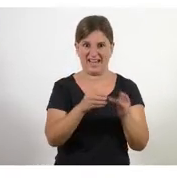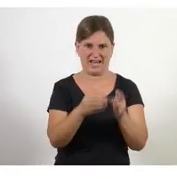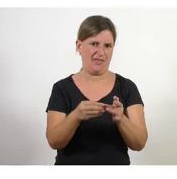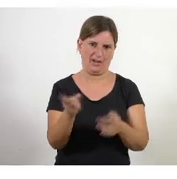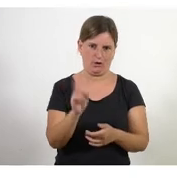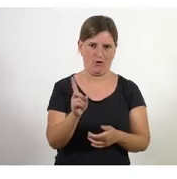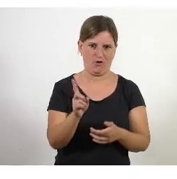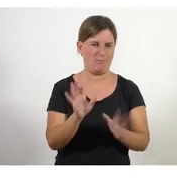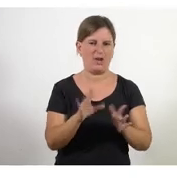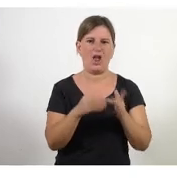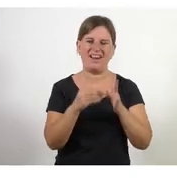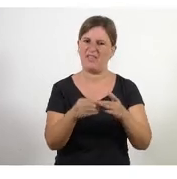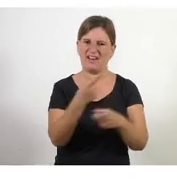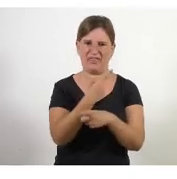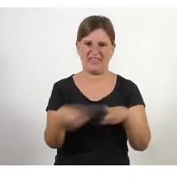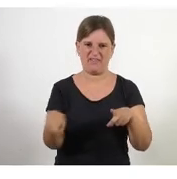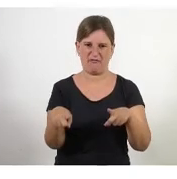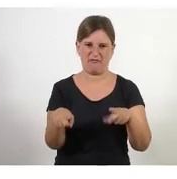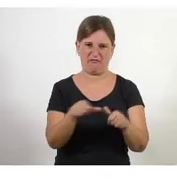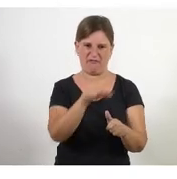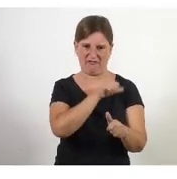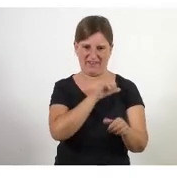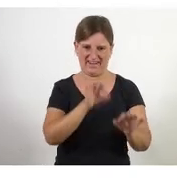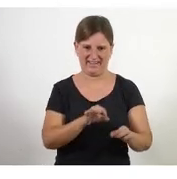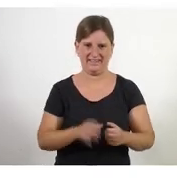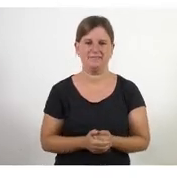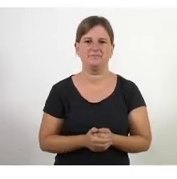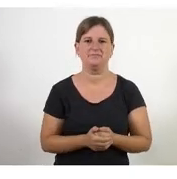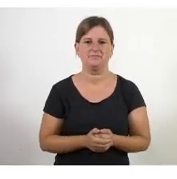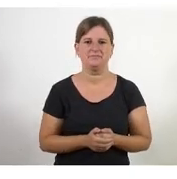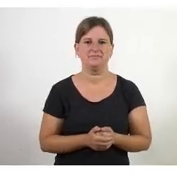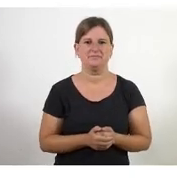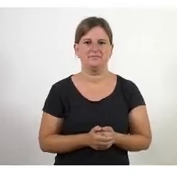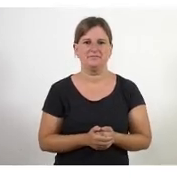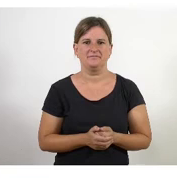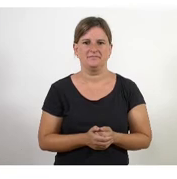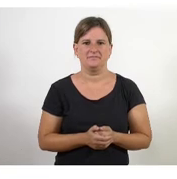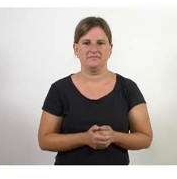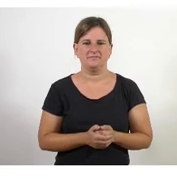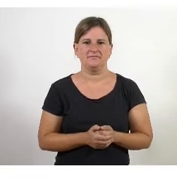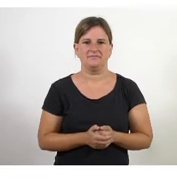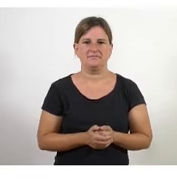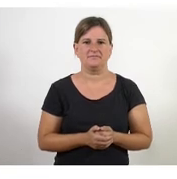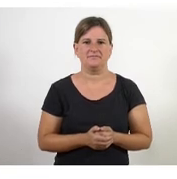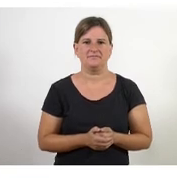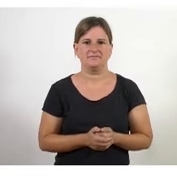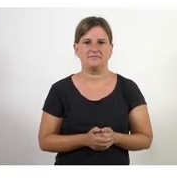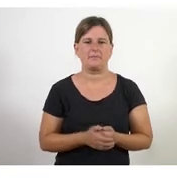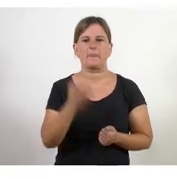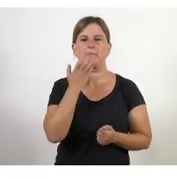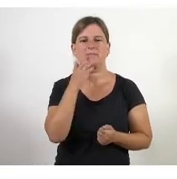lideratge és molt diferent del que coneixem habitualment llavors l'evolució del lideratge des d'uns equips